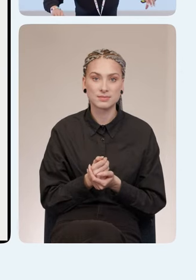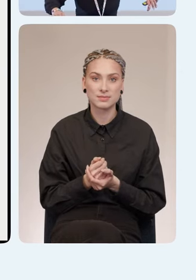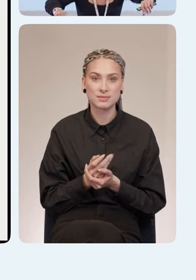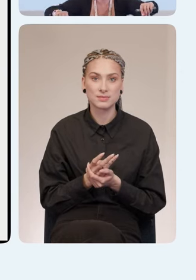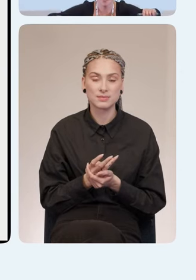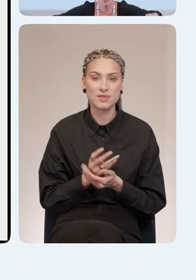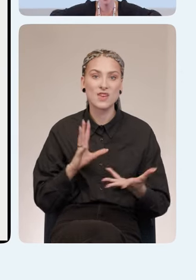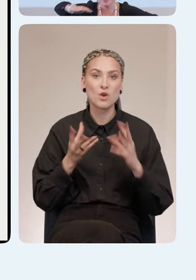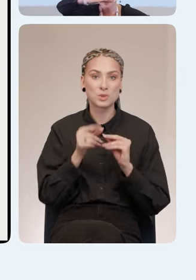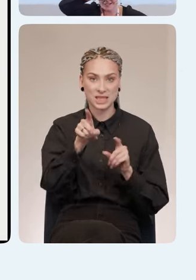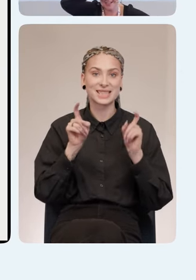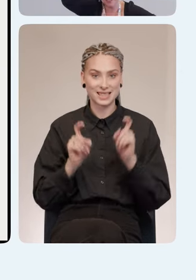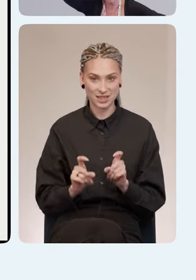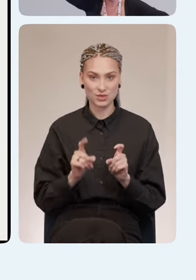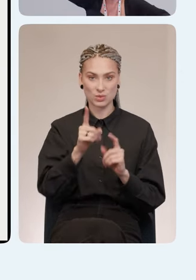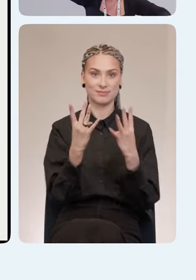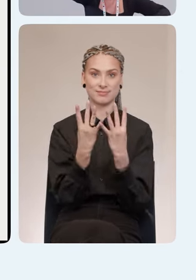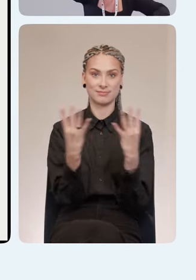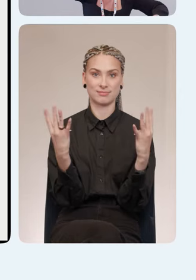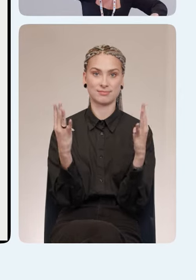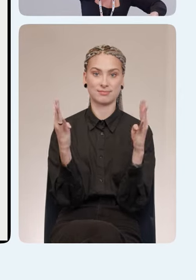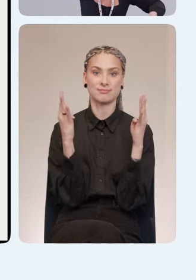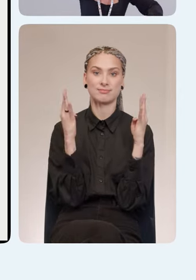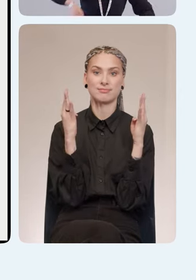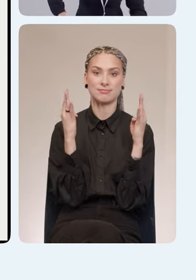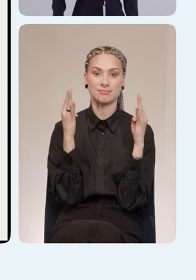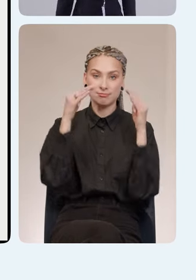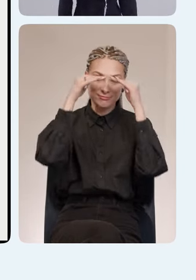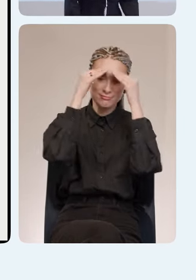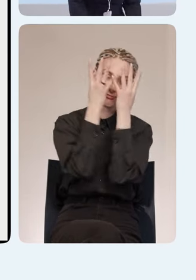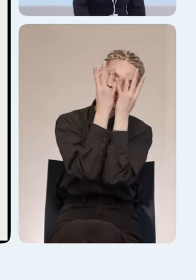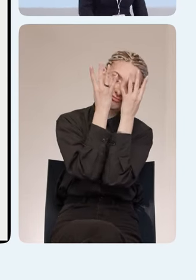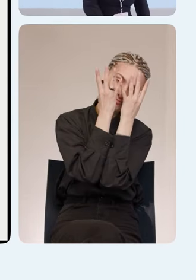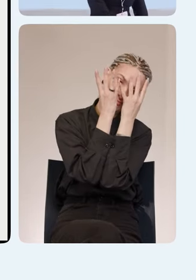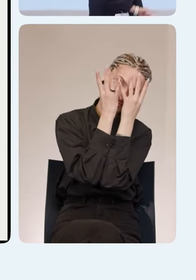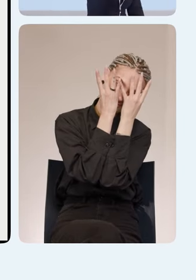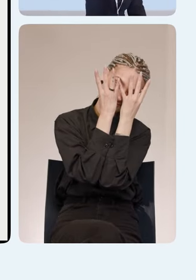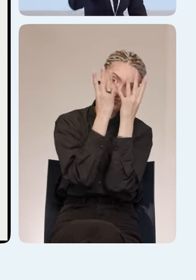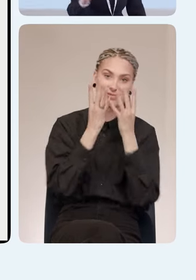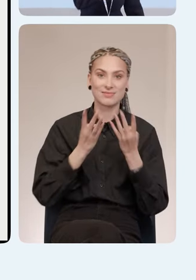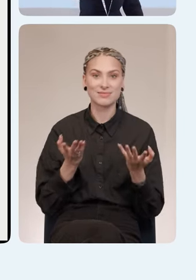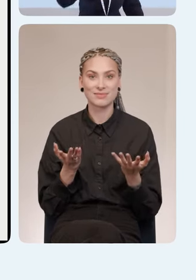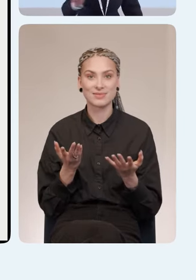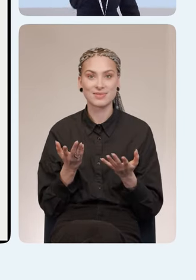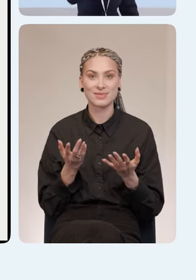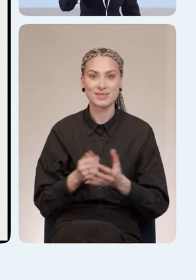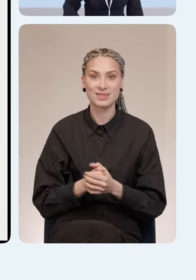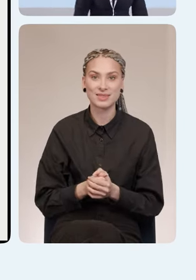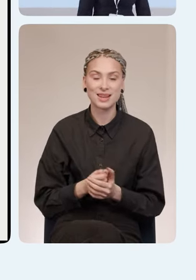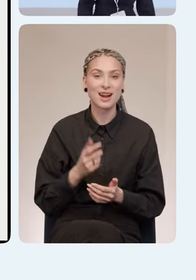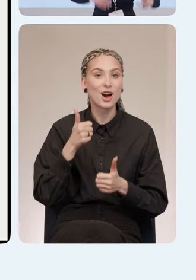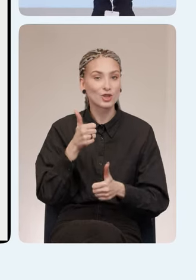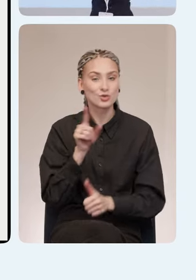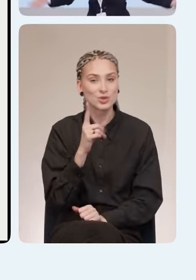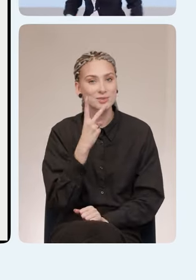В общем, ты сидишь, и у тебя вот это заграждение, прямо вот ты в него смотришь. Не в Клаву Коку смотришь,